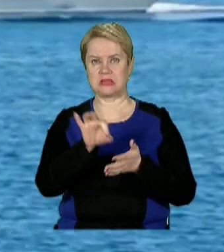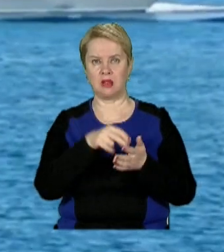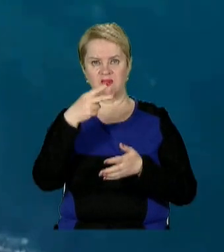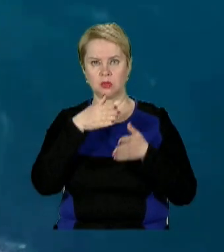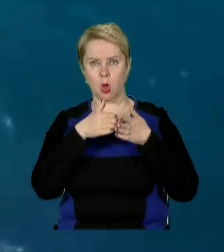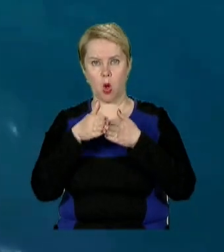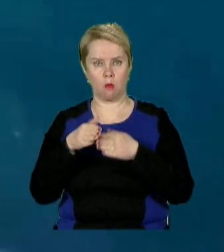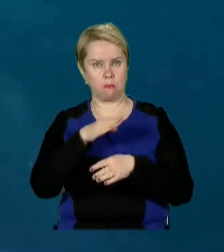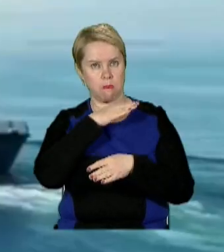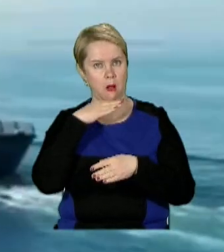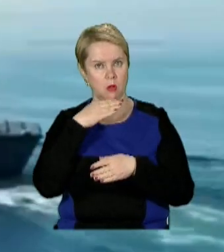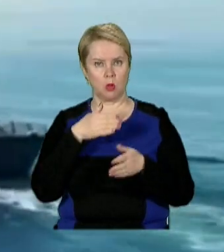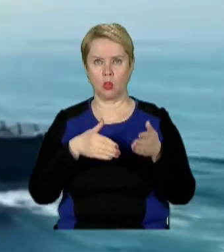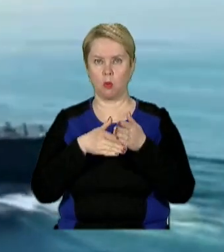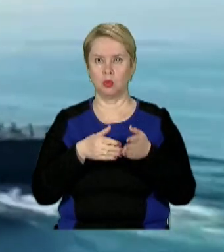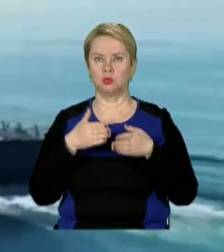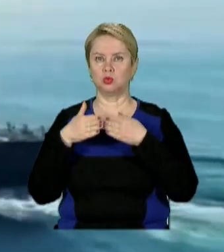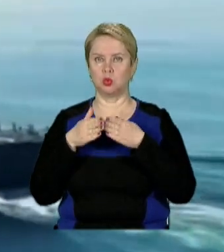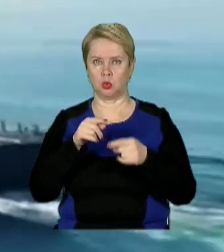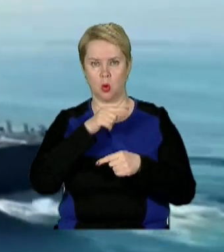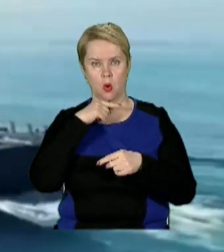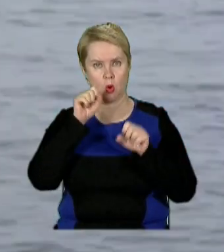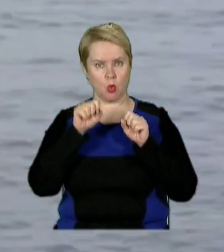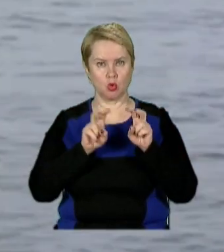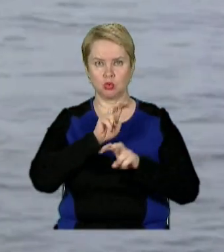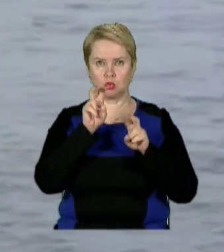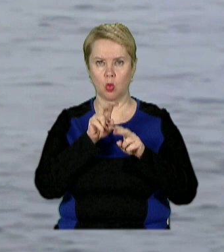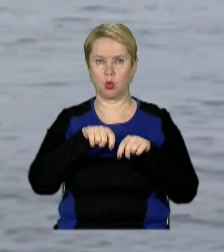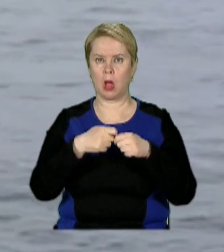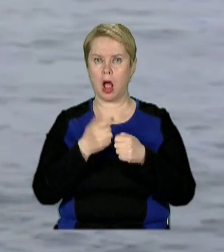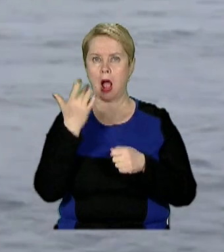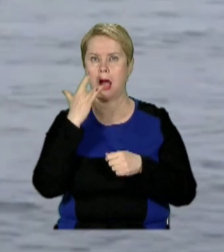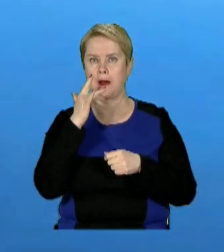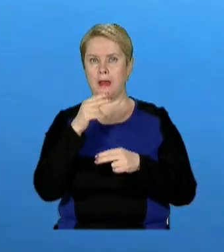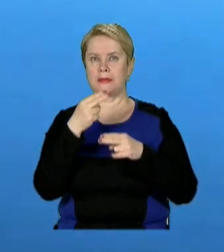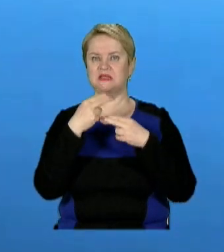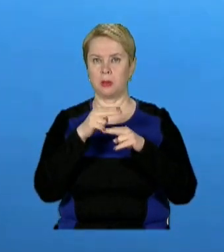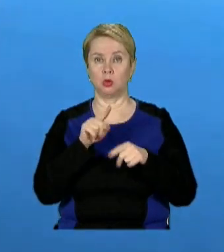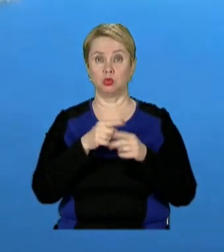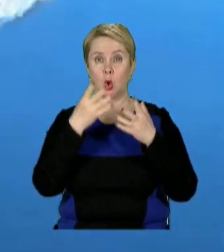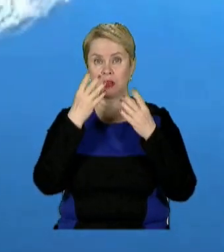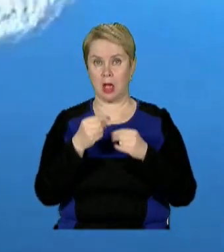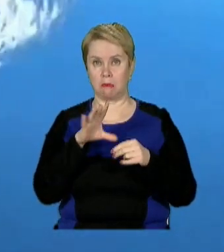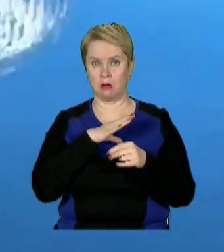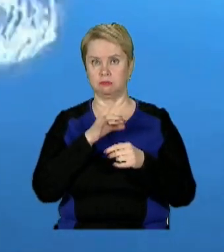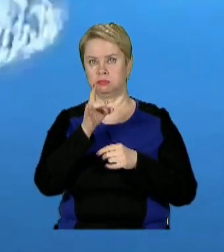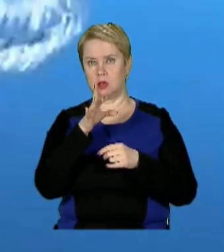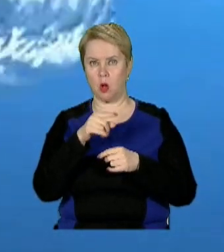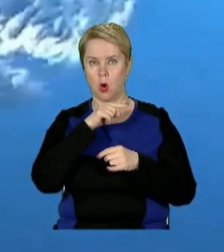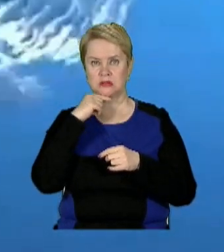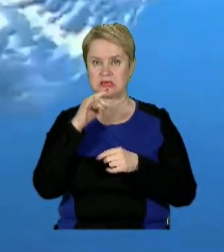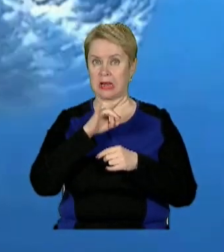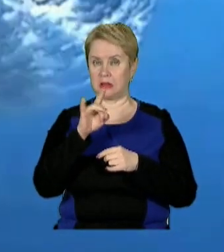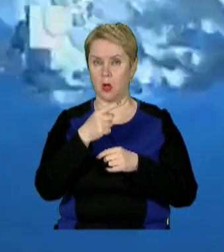кораблів і дуже багато допоміжних суден. Росіяни можуть шукати уламки американського безпілотника, що днями зазнав атаки російським